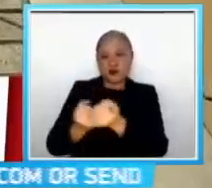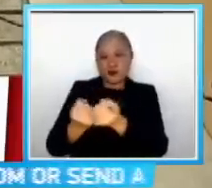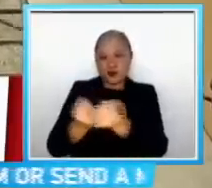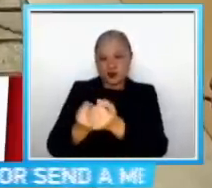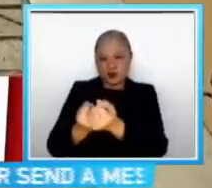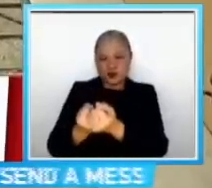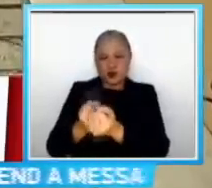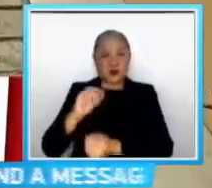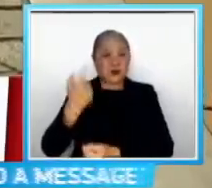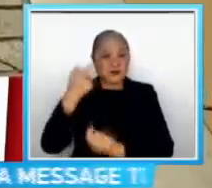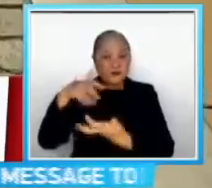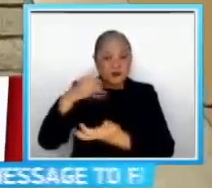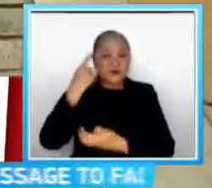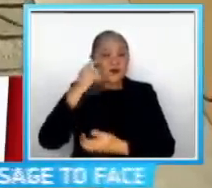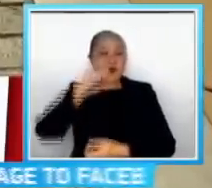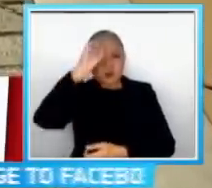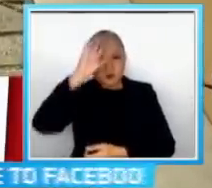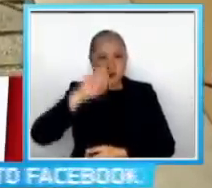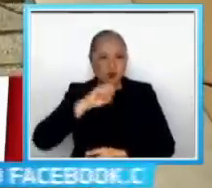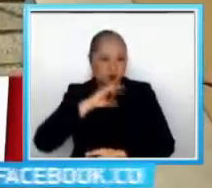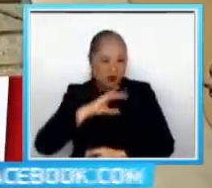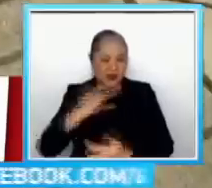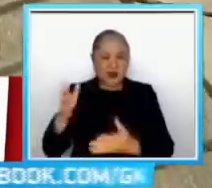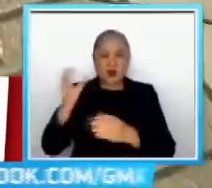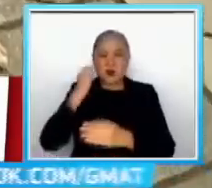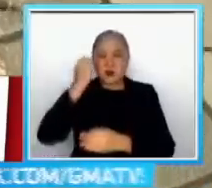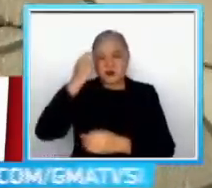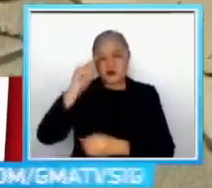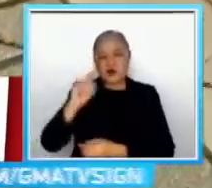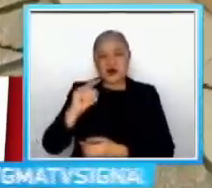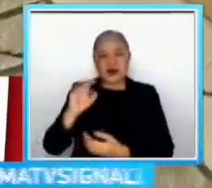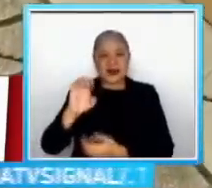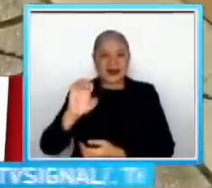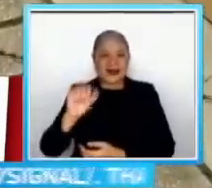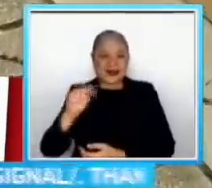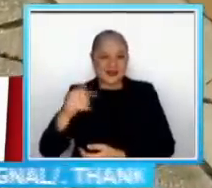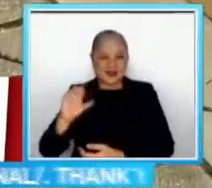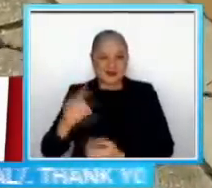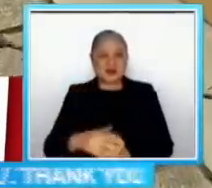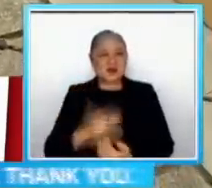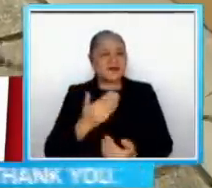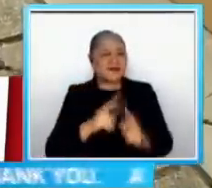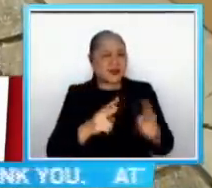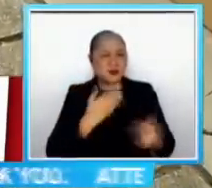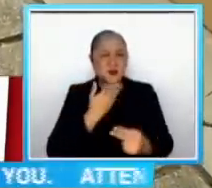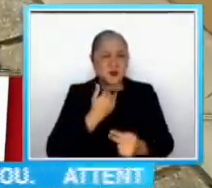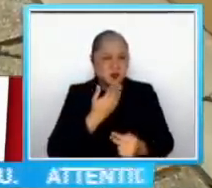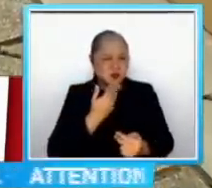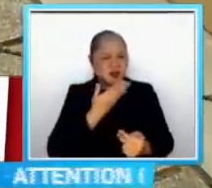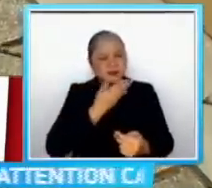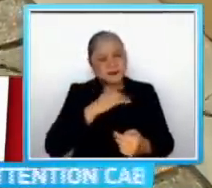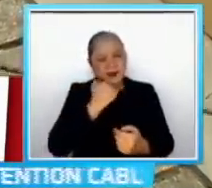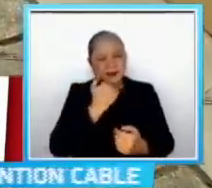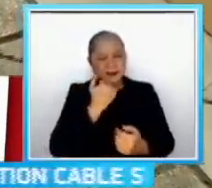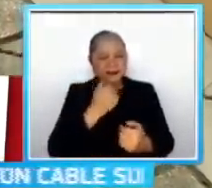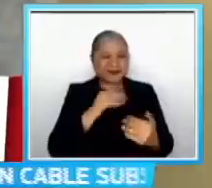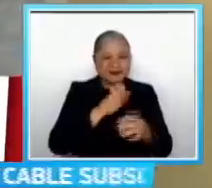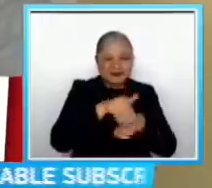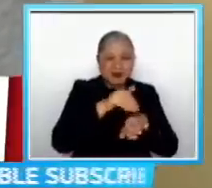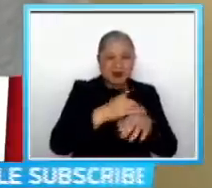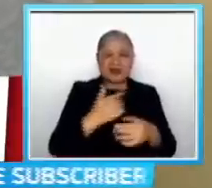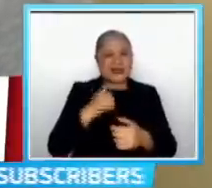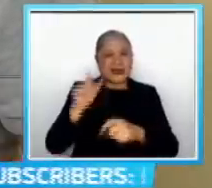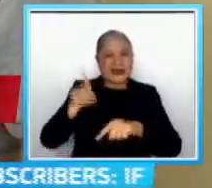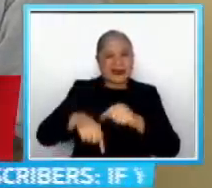sa home for the aged Sa sobrang sweet niya parang hindi raw kaya ng handler niyang si Jonathan na maghiwalay sila